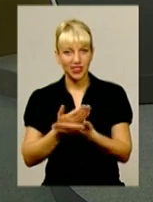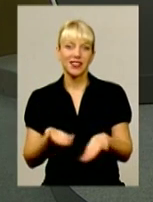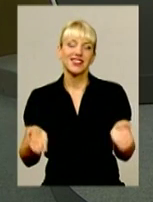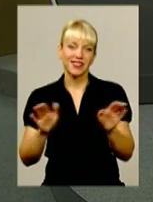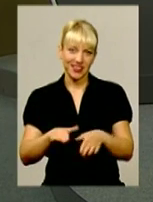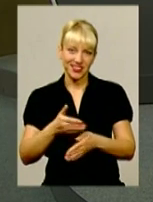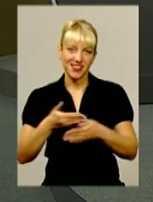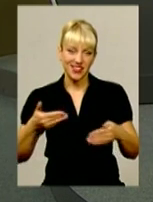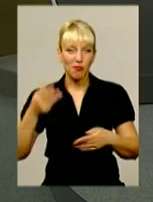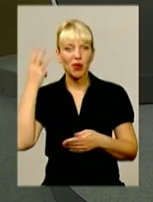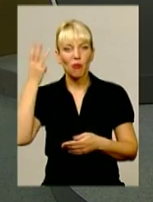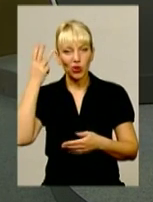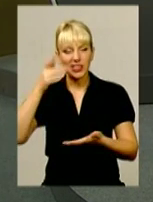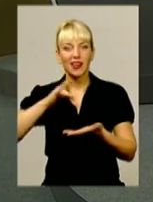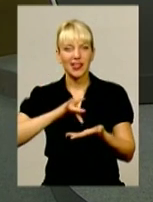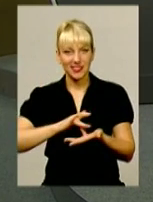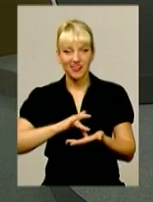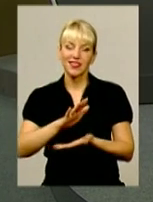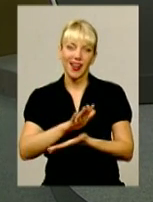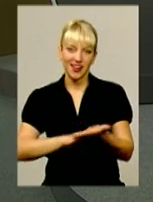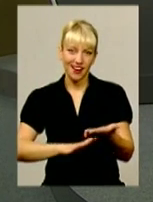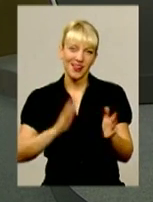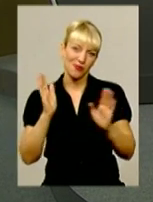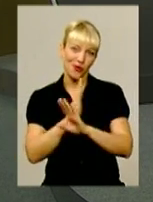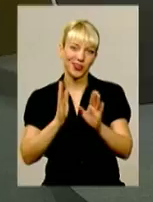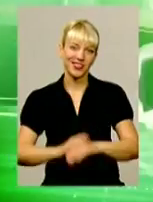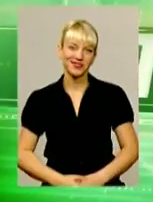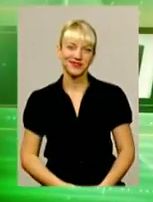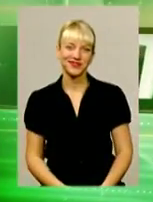Залишайтесь з нами на телеканалі «Поділля Центр». Далі – про погоду.